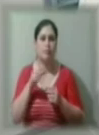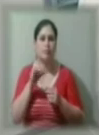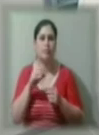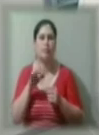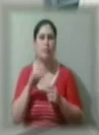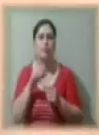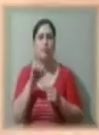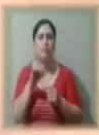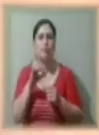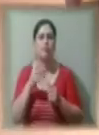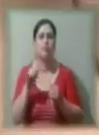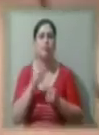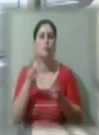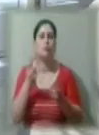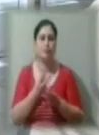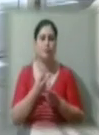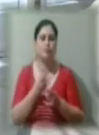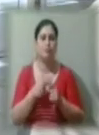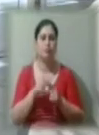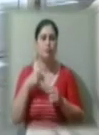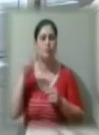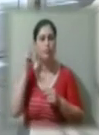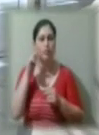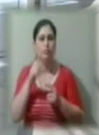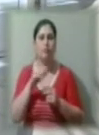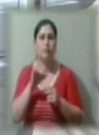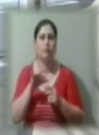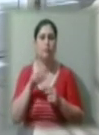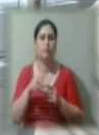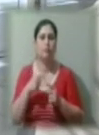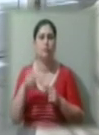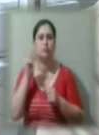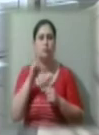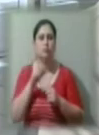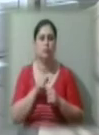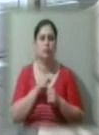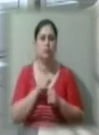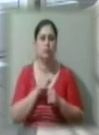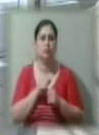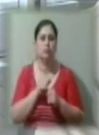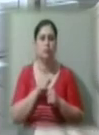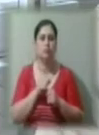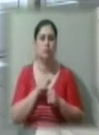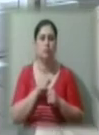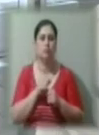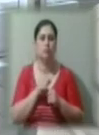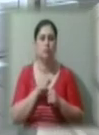туди, куди потрібно. Ми навчаємося на фантомах, навчаємося на різних